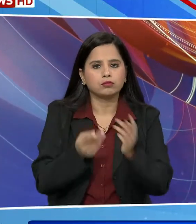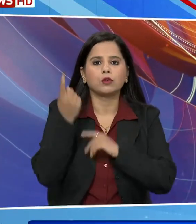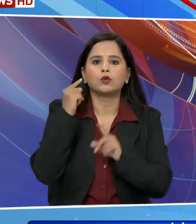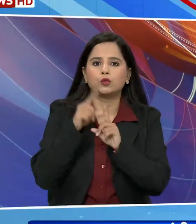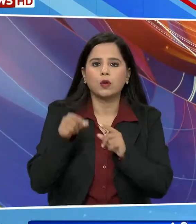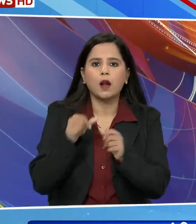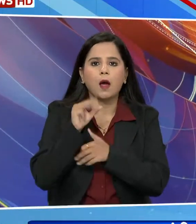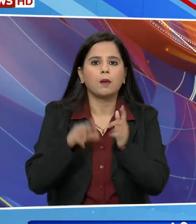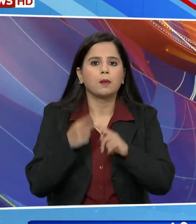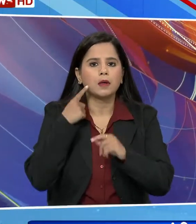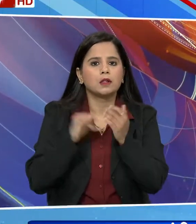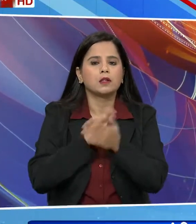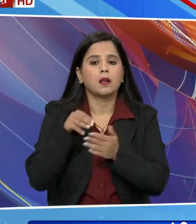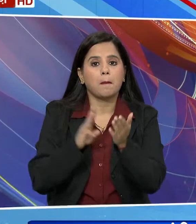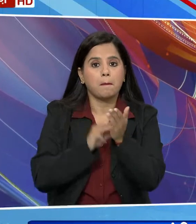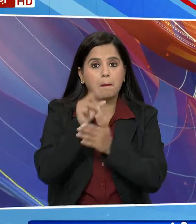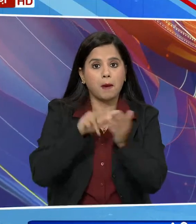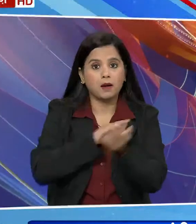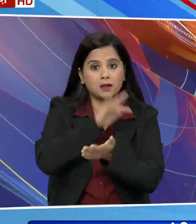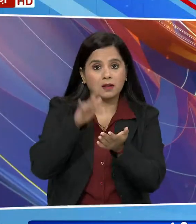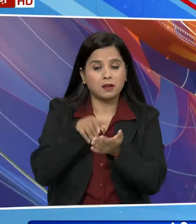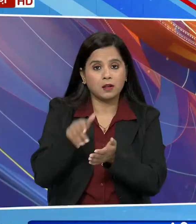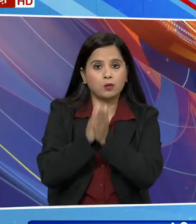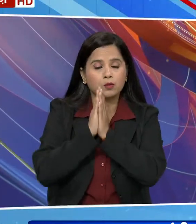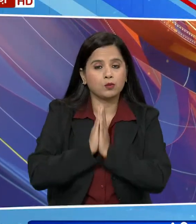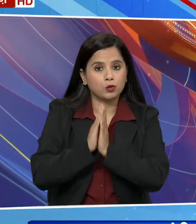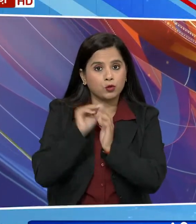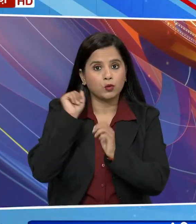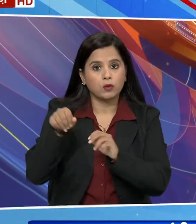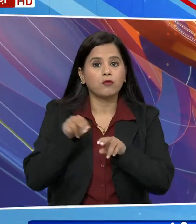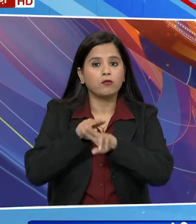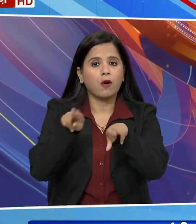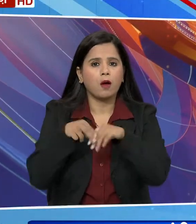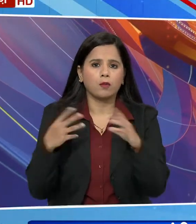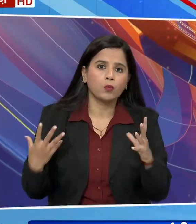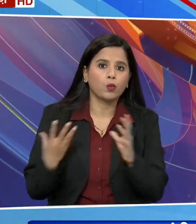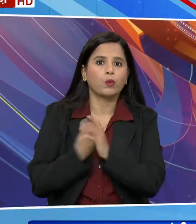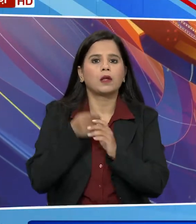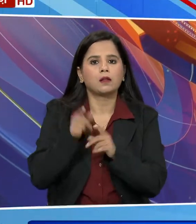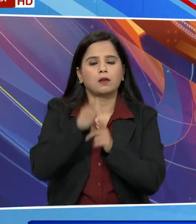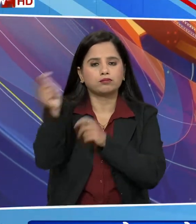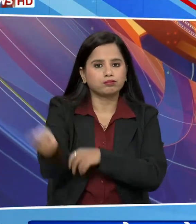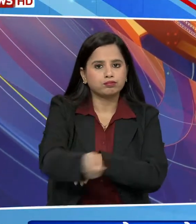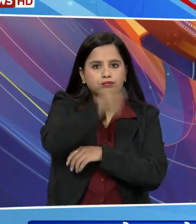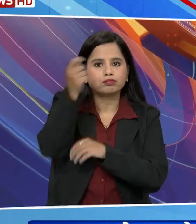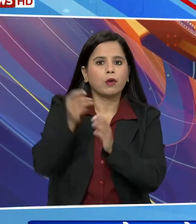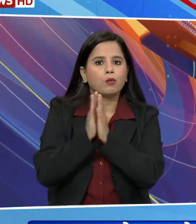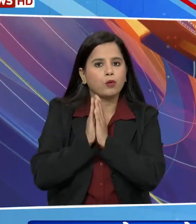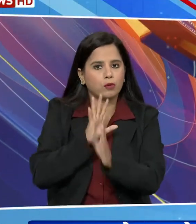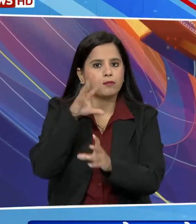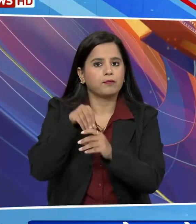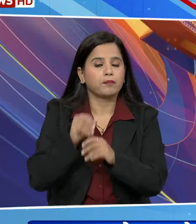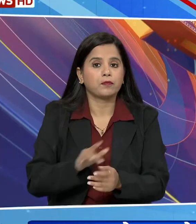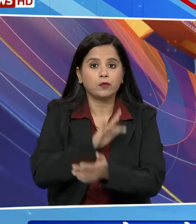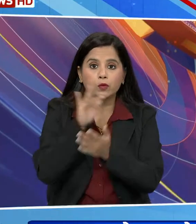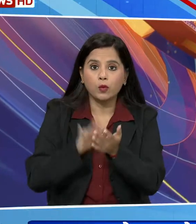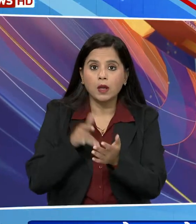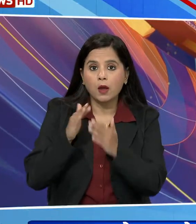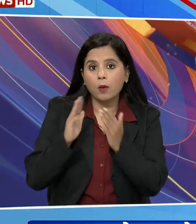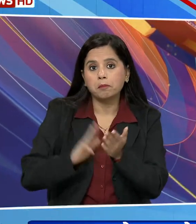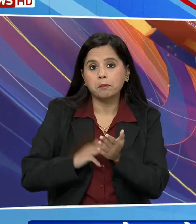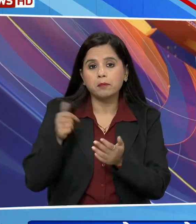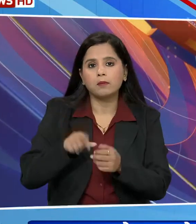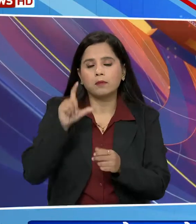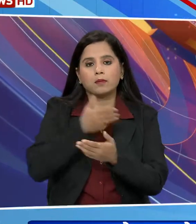हमजिघ्ञाने मांसा में मंदिर के में पूरे परिवर के साथ आती में हिस्सा लिया के इंदुग्या मंत्वी अमिच्छा ने